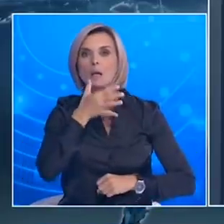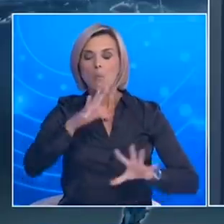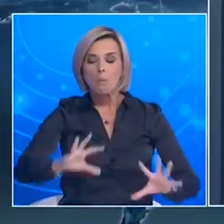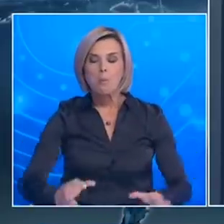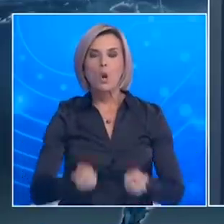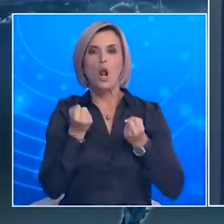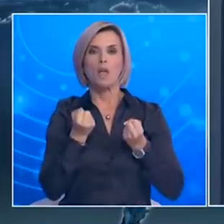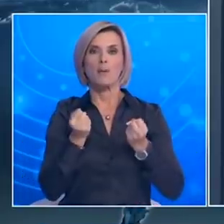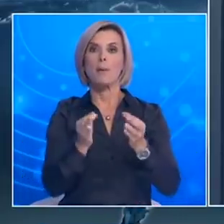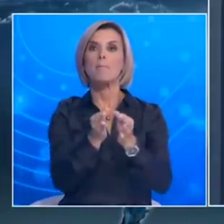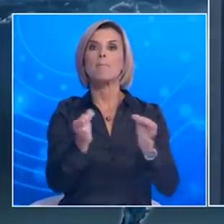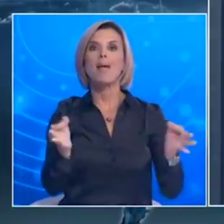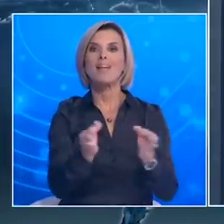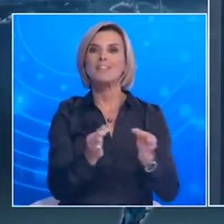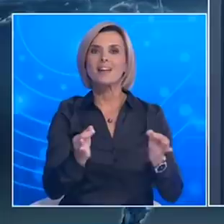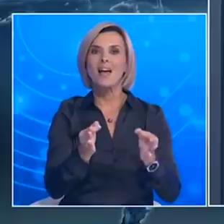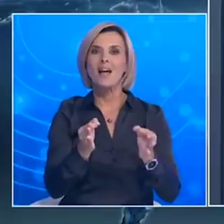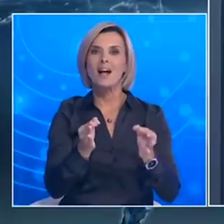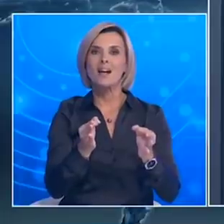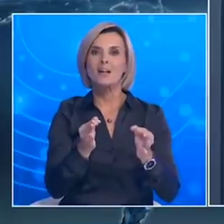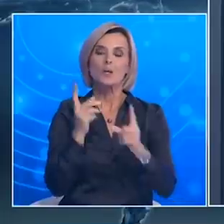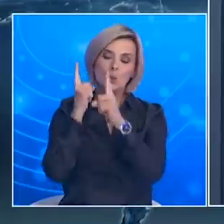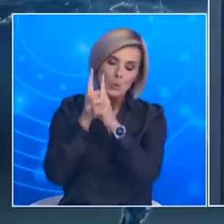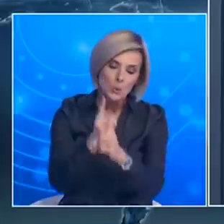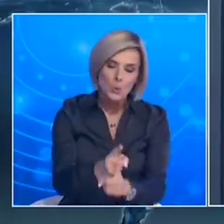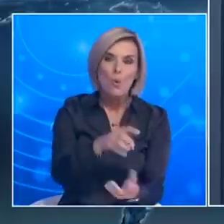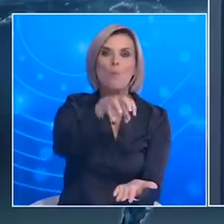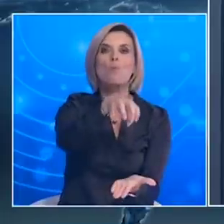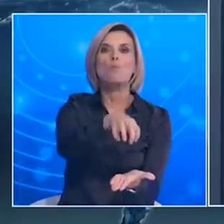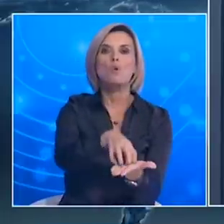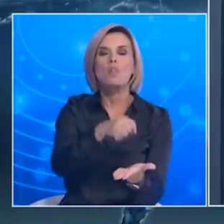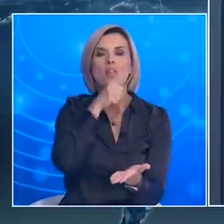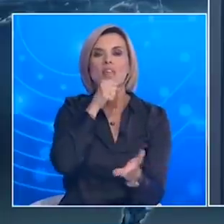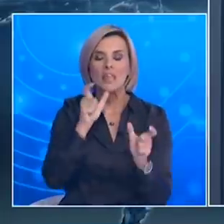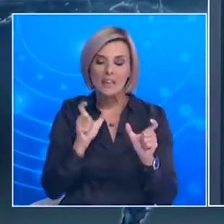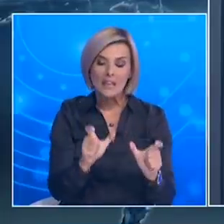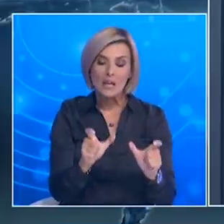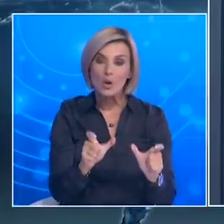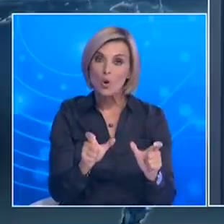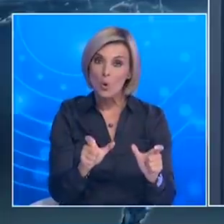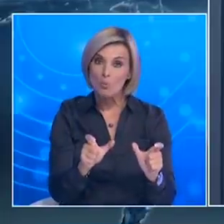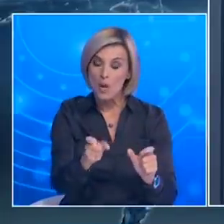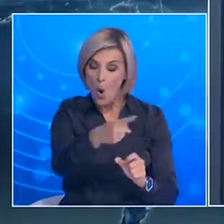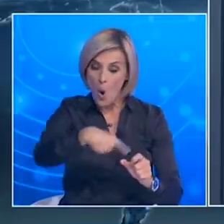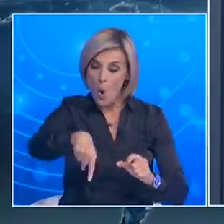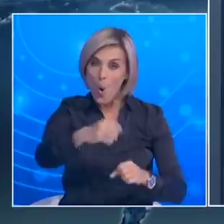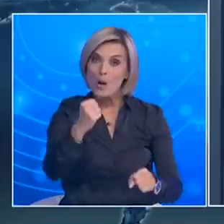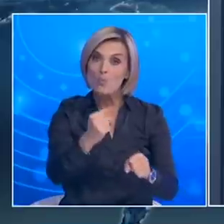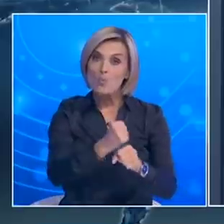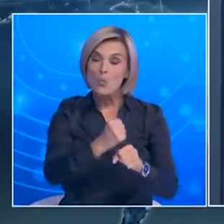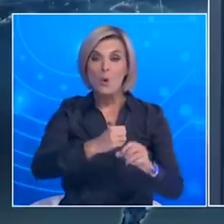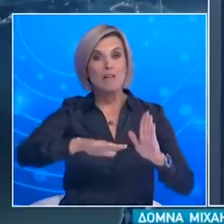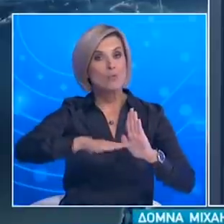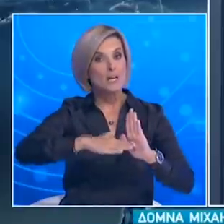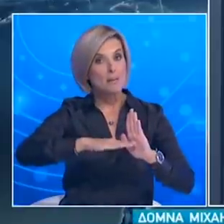μέτρα για τις μονάδες φροντίδας ηλικιωμένων και χρονίους πασχόντων Χάρη στην αυστηρή τήρηση από τους εργαζομένους των